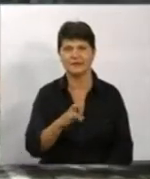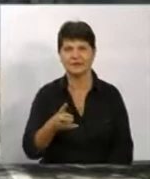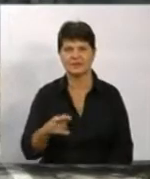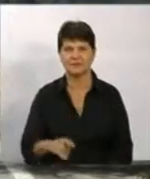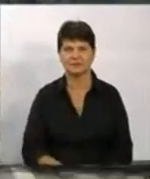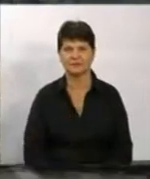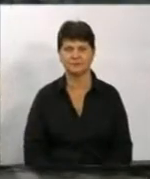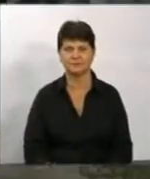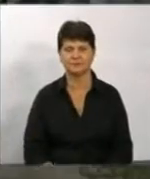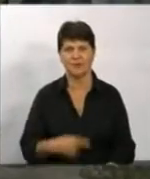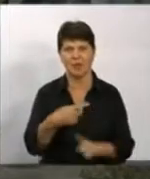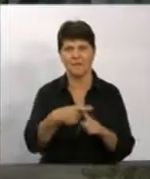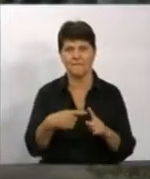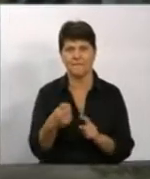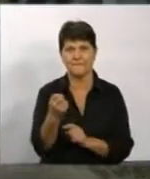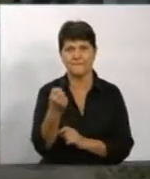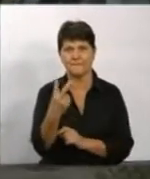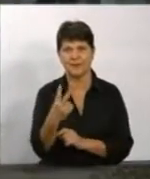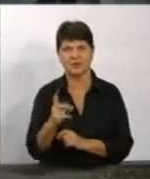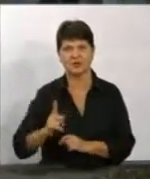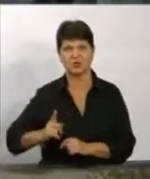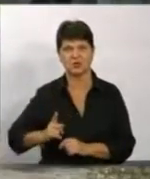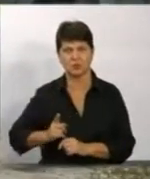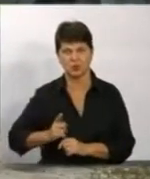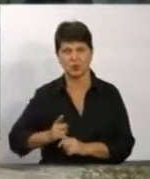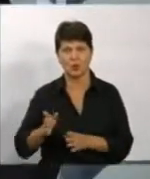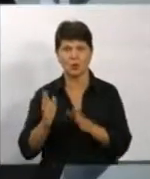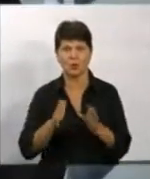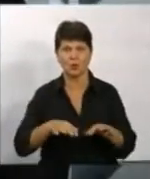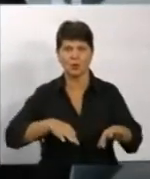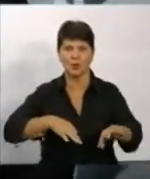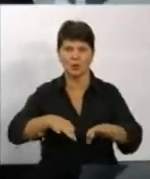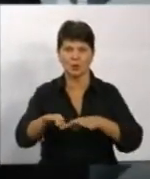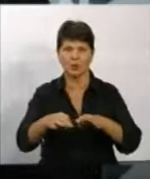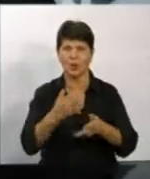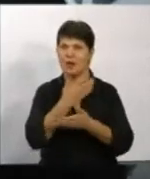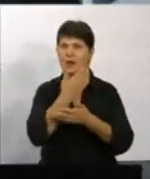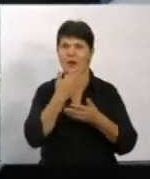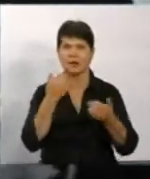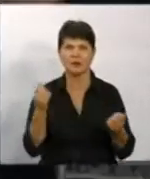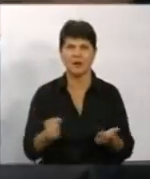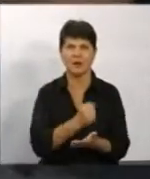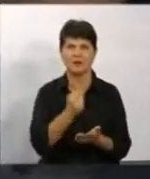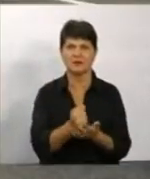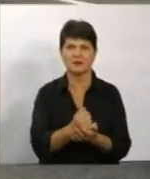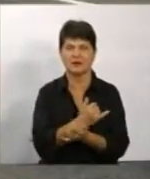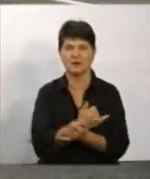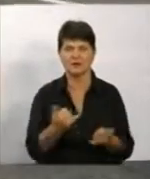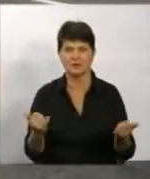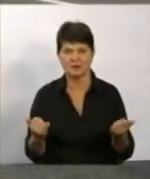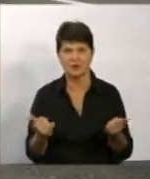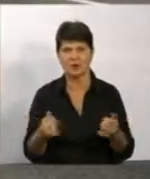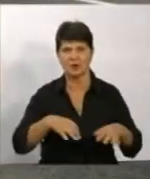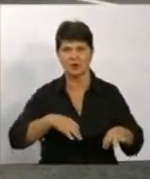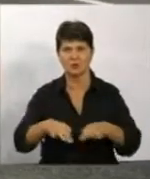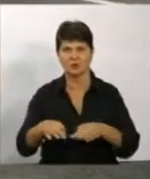О півдні біля військового арсеналу чергують патрульні. Вони регулюють рух. Немає зміни руху, немає. Стандартно забезпечуємо безпеку дорожнього руху. Можливо,